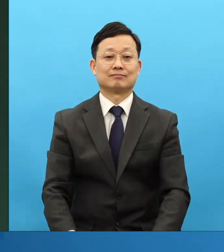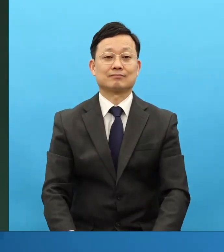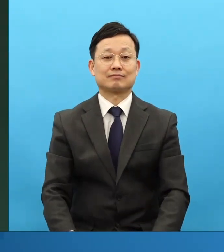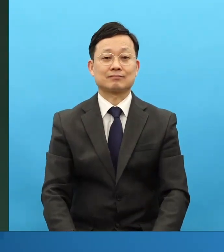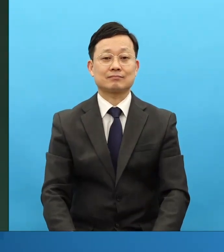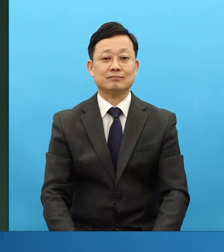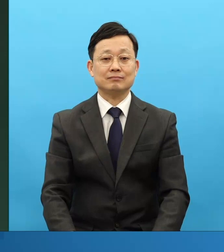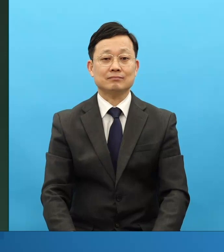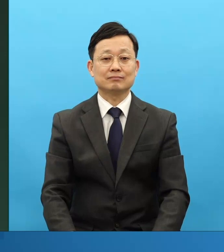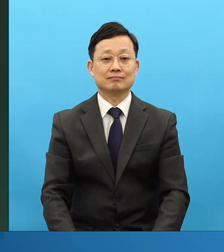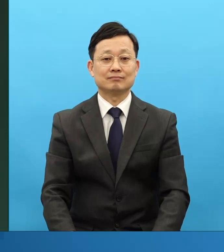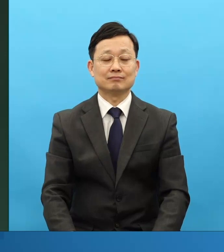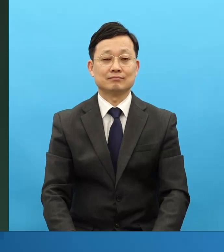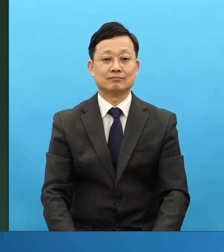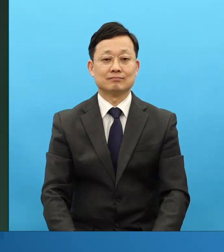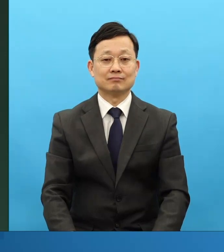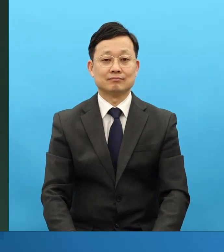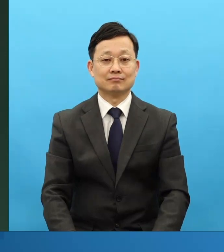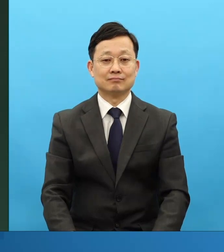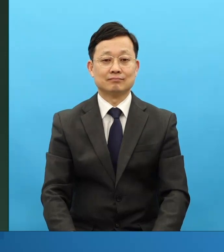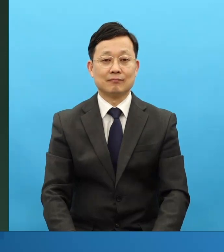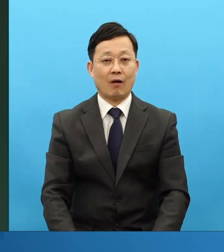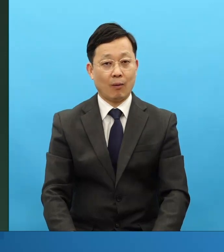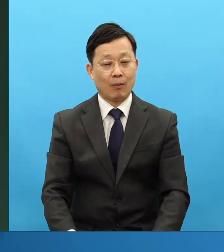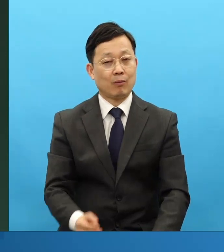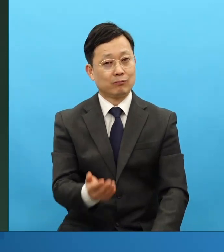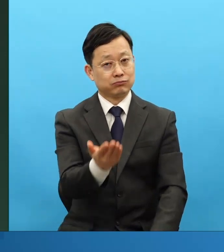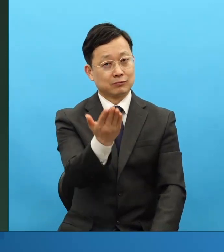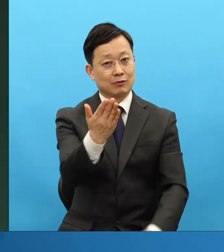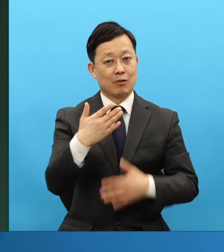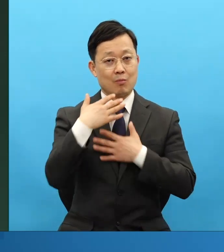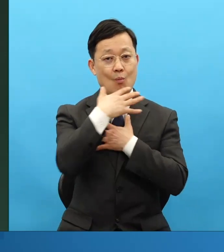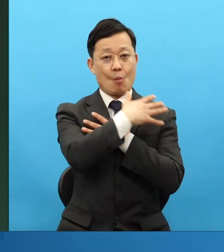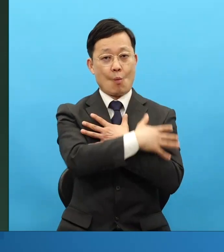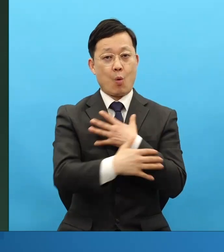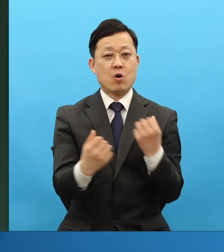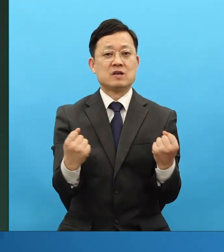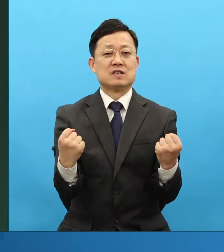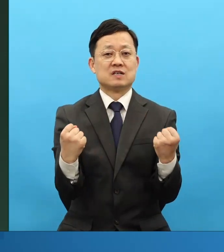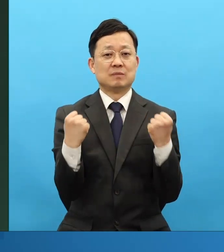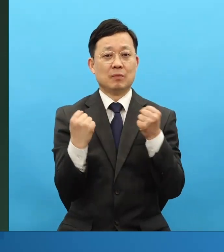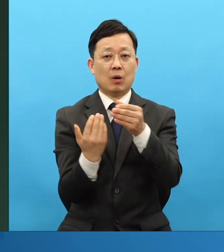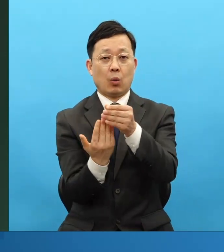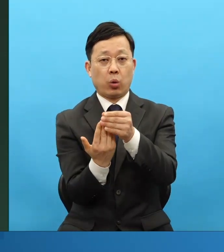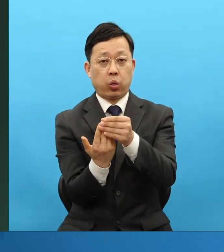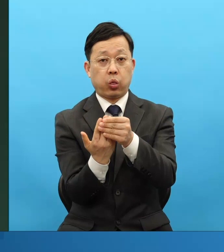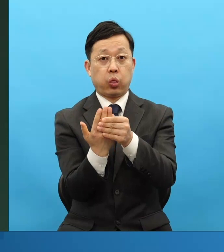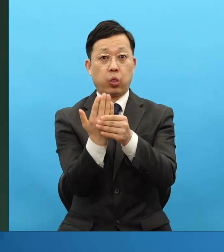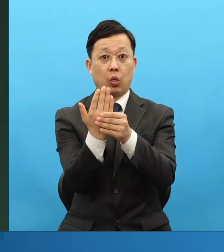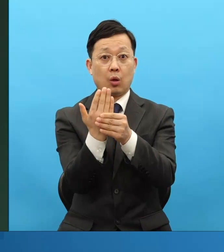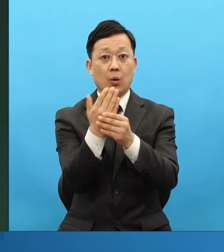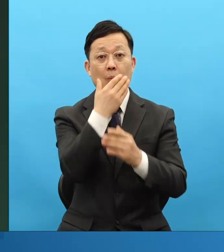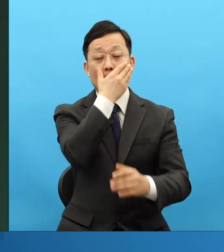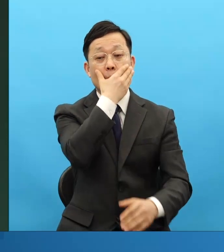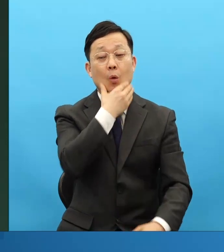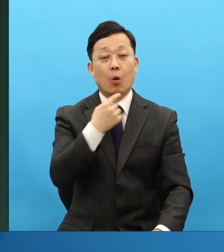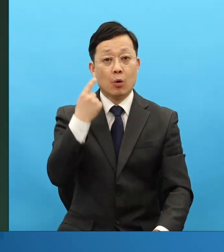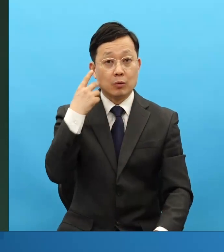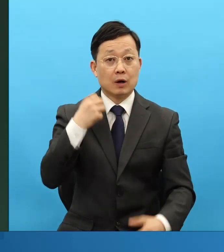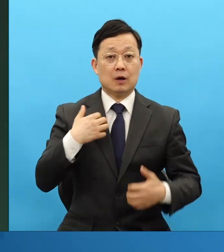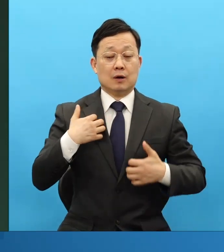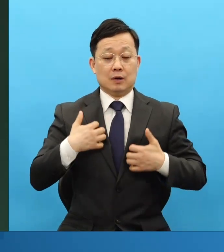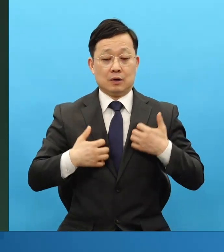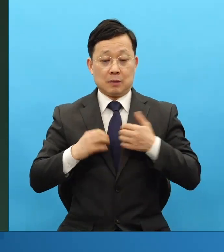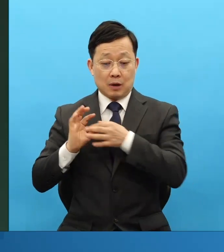이렇게 뿌리면 여러분들은 굉장한 힘이 나오는 겁니다. 그냥 복음 누리는 메시지하고 그냥